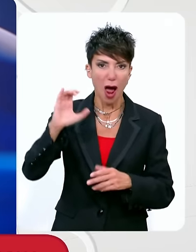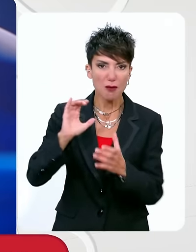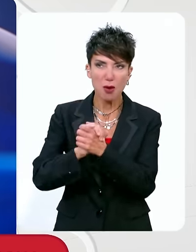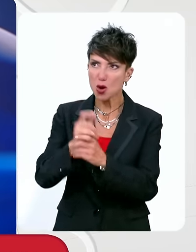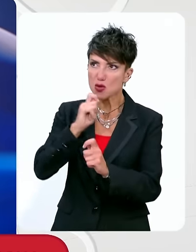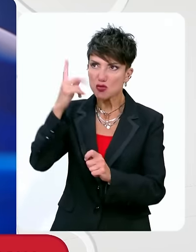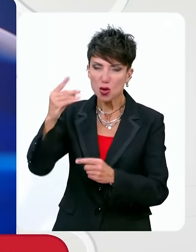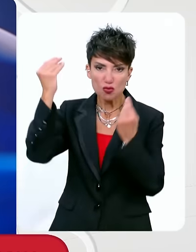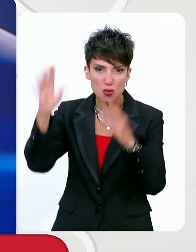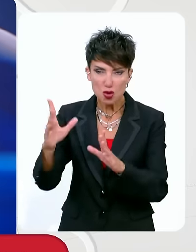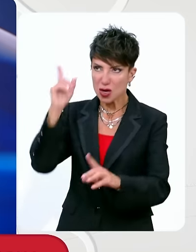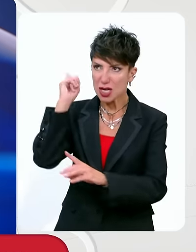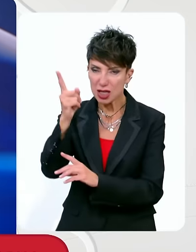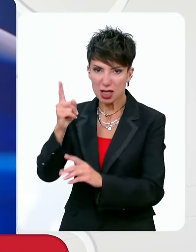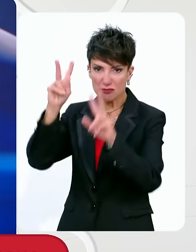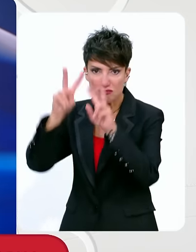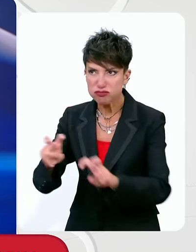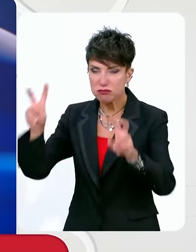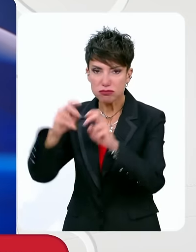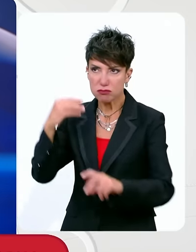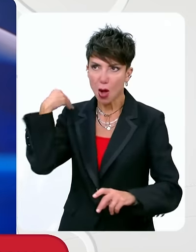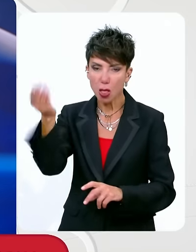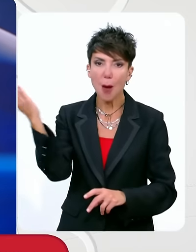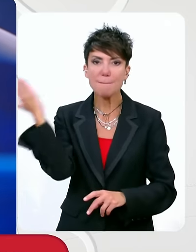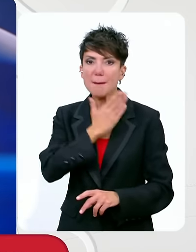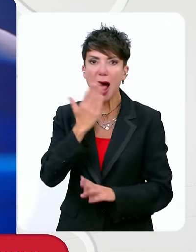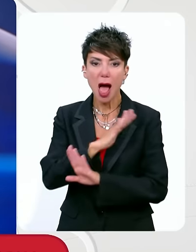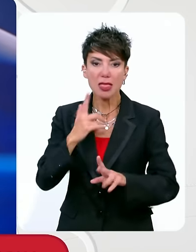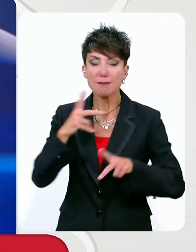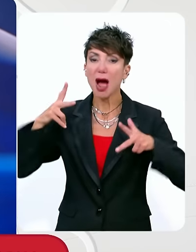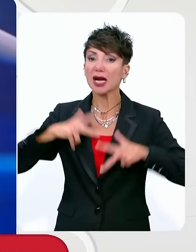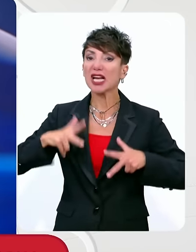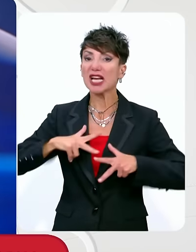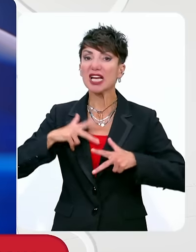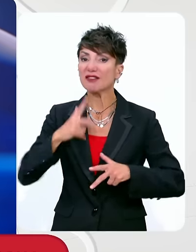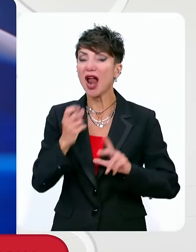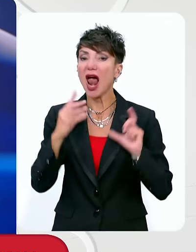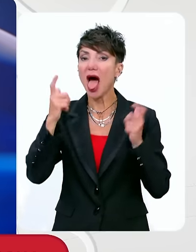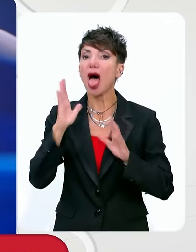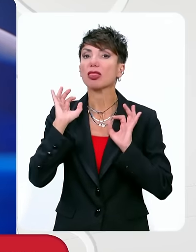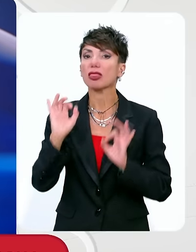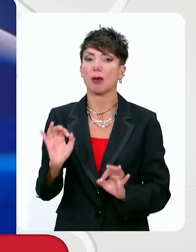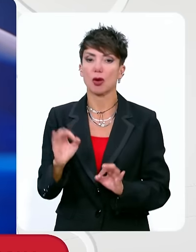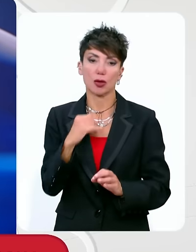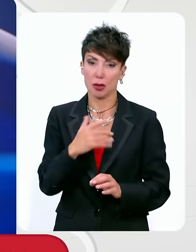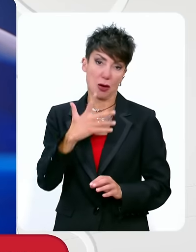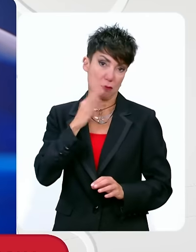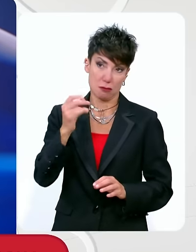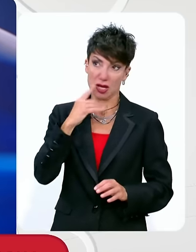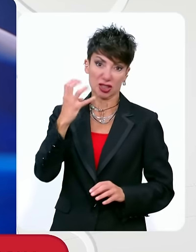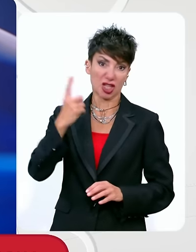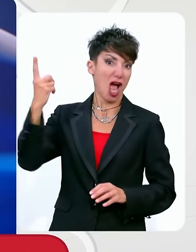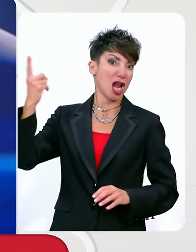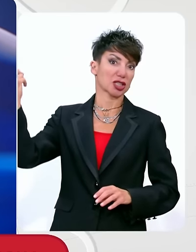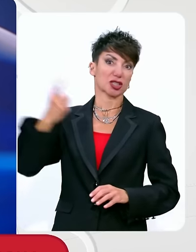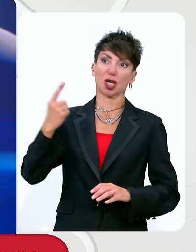και να δώσει ένα μήνυμα, ένα μάθημα, αν θέλετε, στην κυβέρνηση της Νέας Δημοκρατίας, που μπήκε καβάλα στάλογου του 41